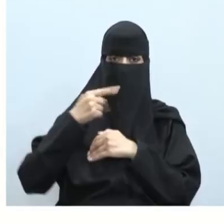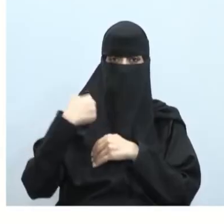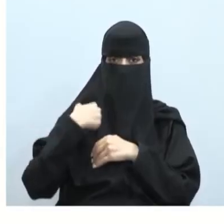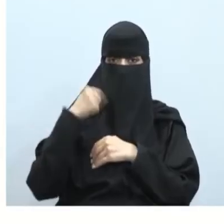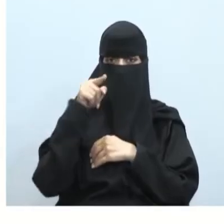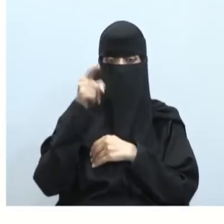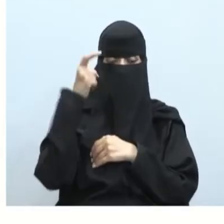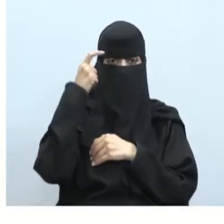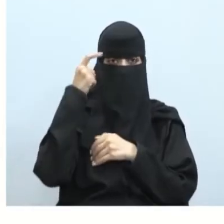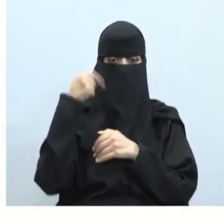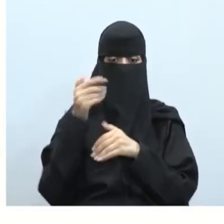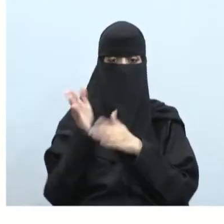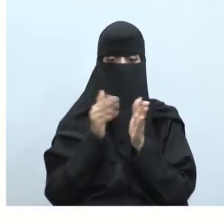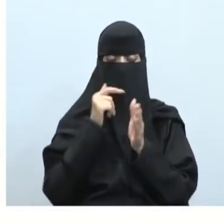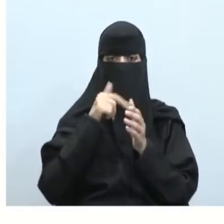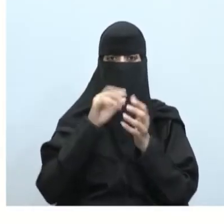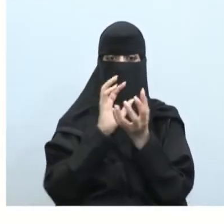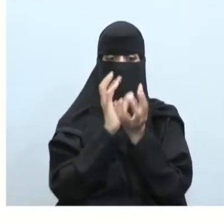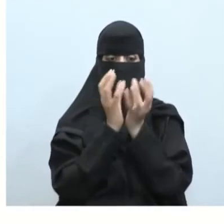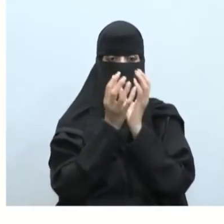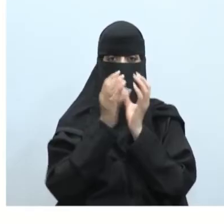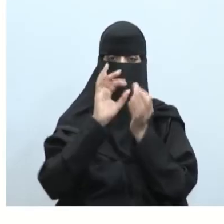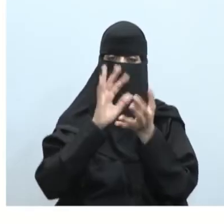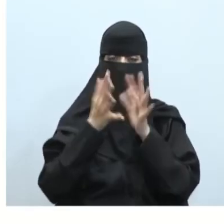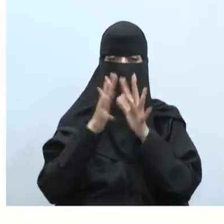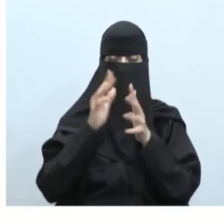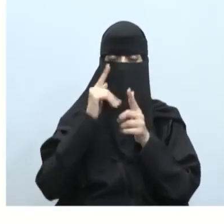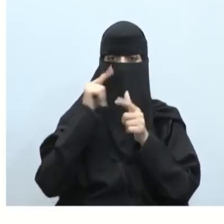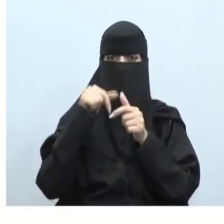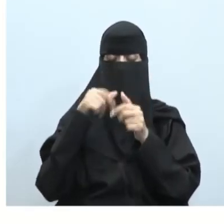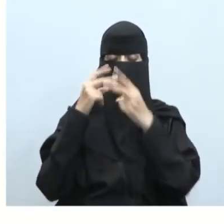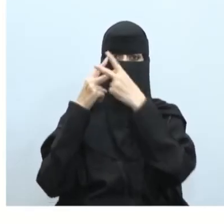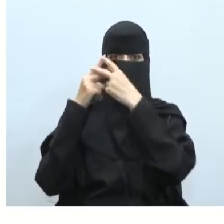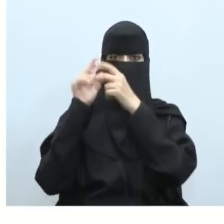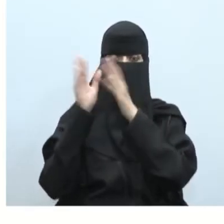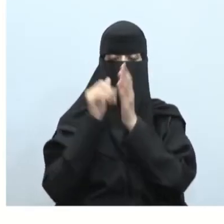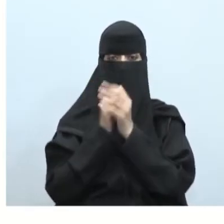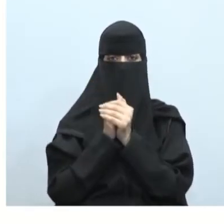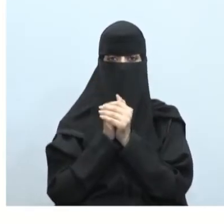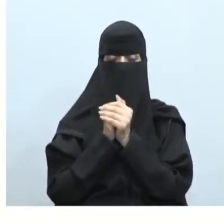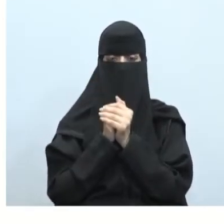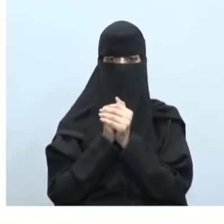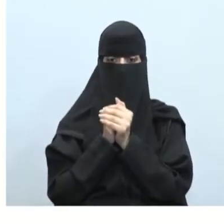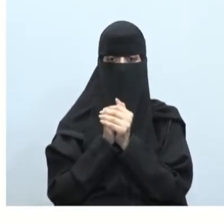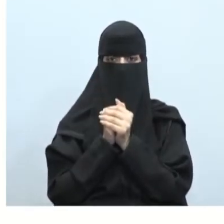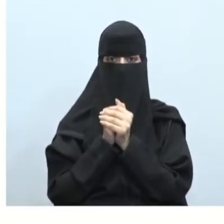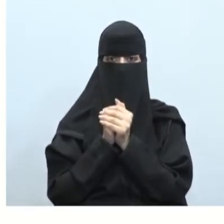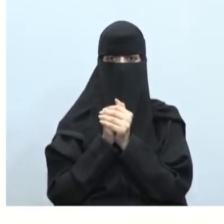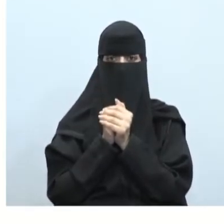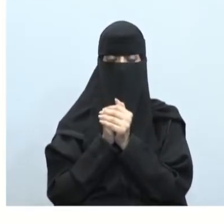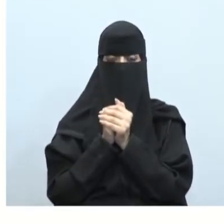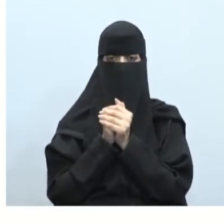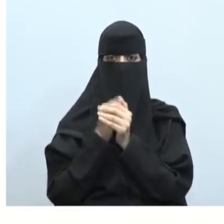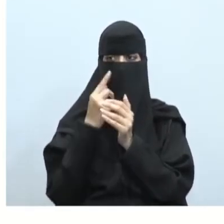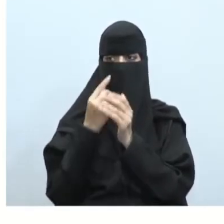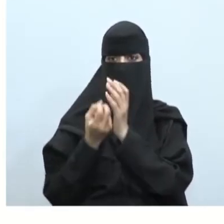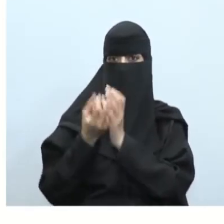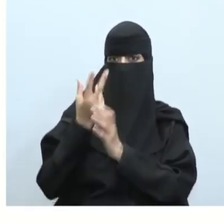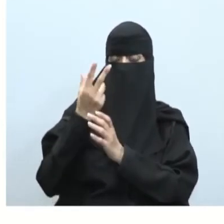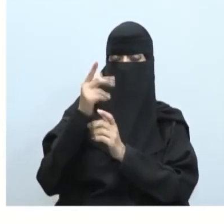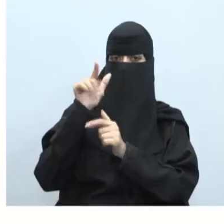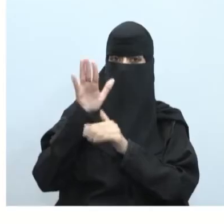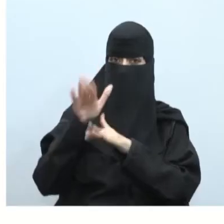تعرفنا على أجرام شبه نجمية أجرام شبه نجمية حيث اكتشفت